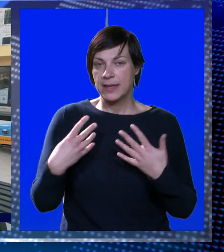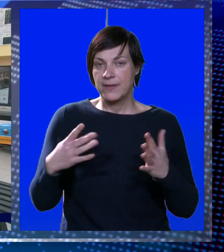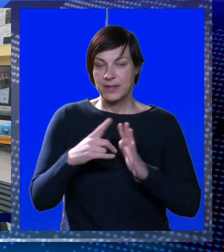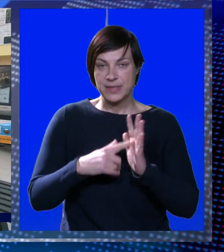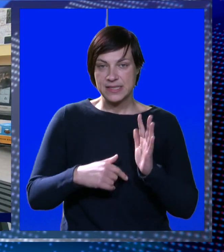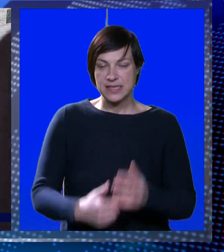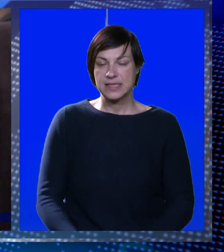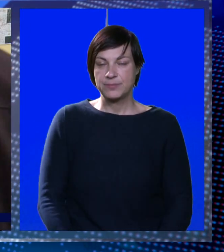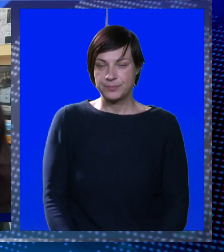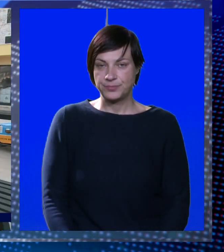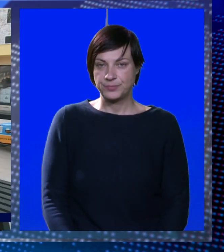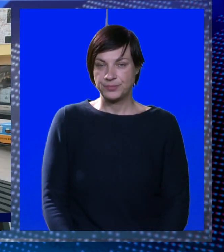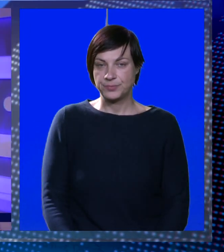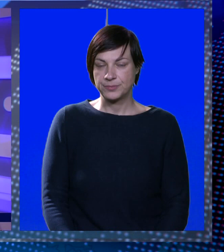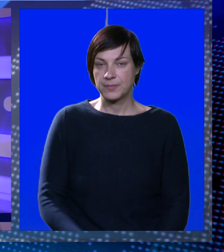mjeseci.